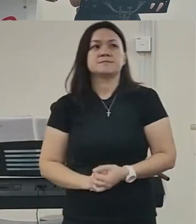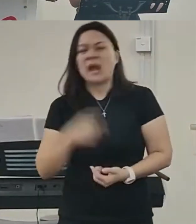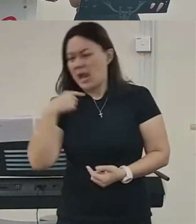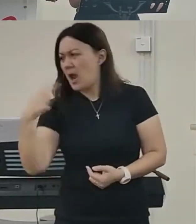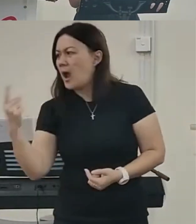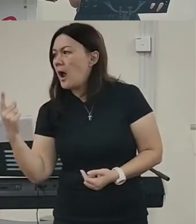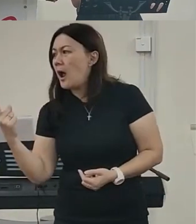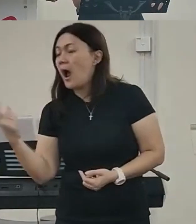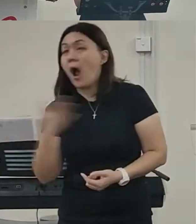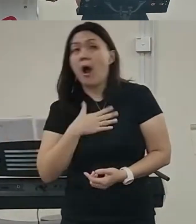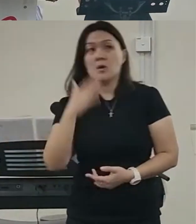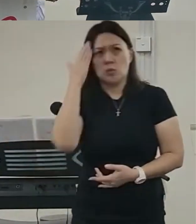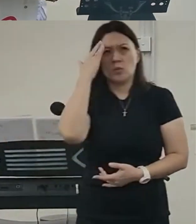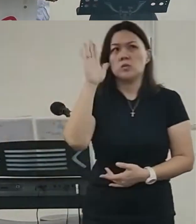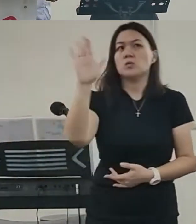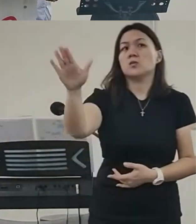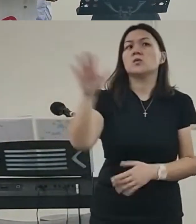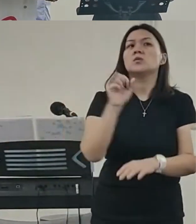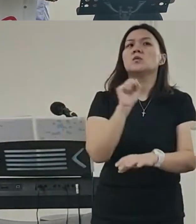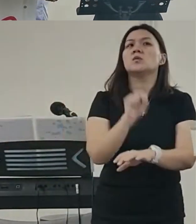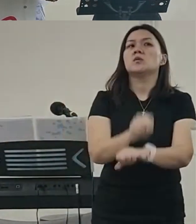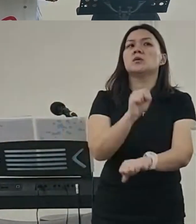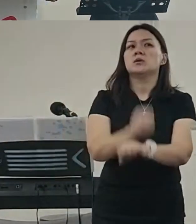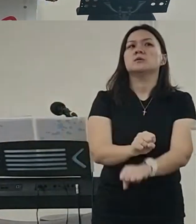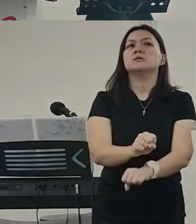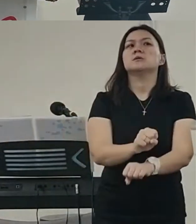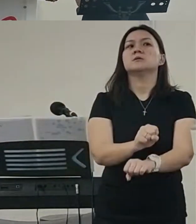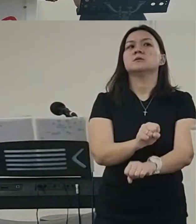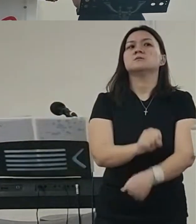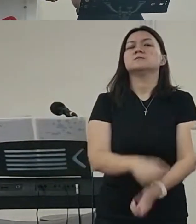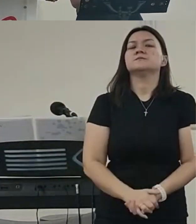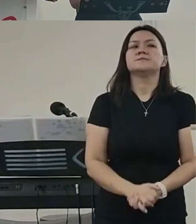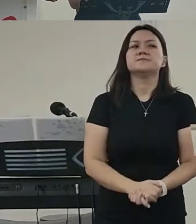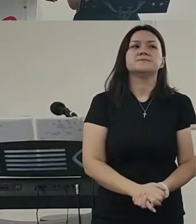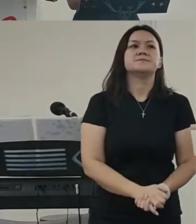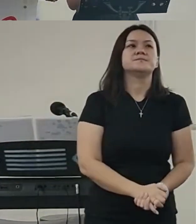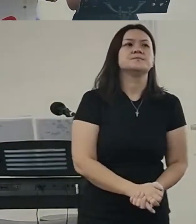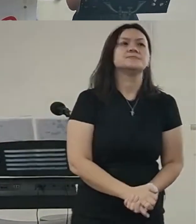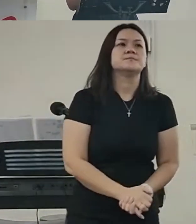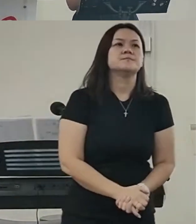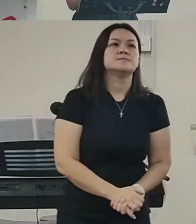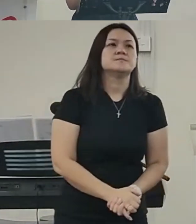那么这个经节呢耶稣说呢我知道你的行为